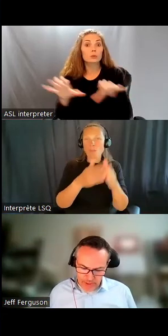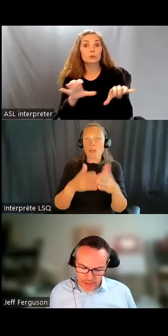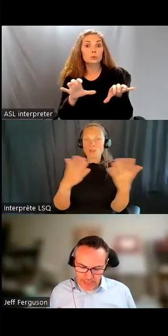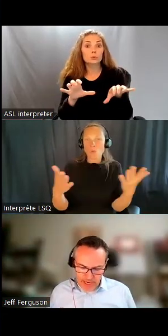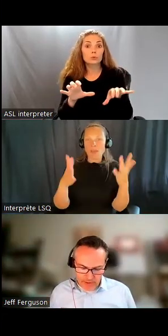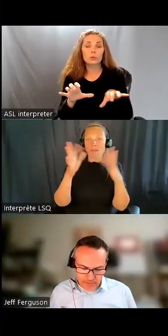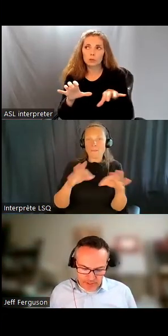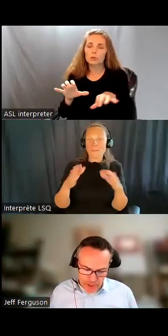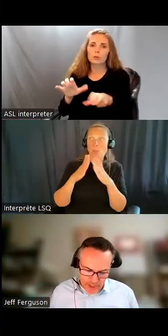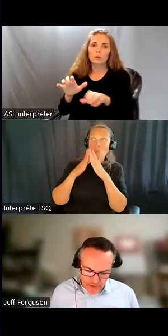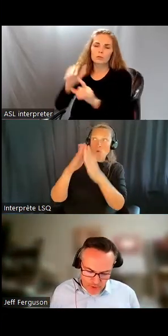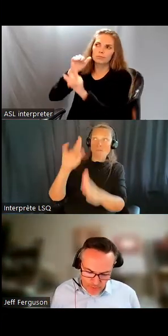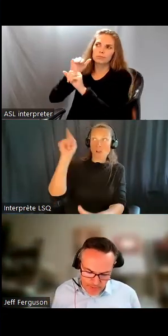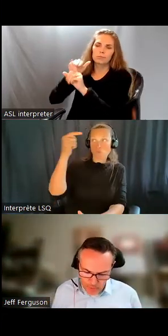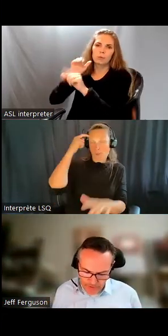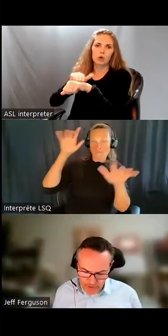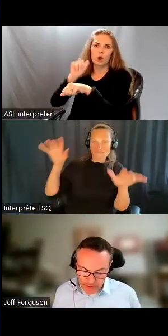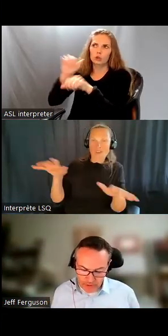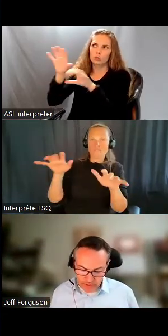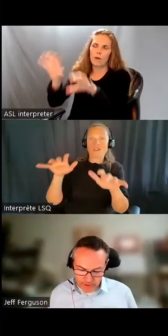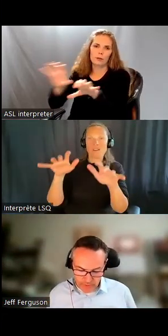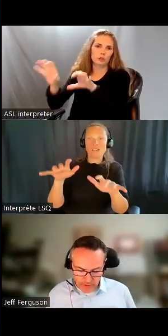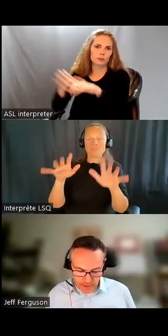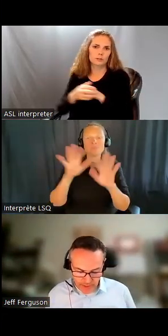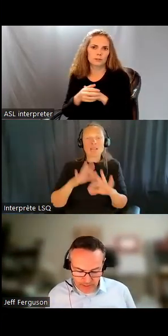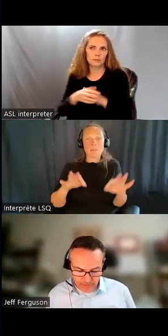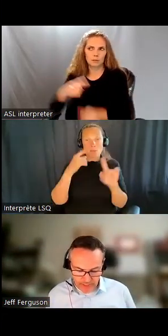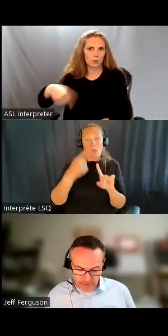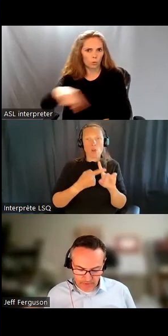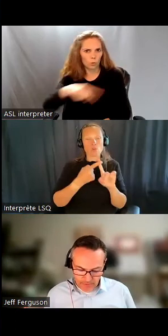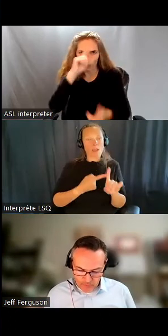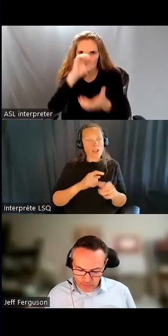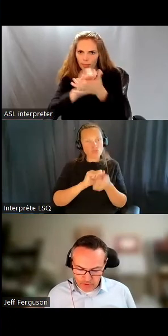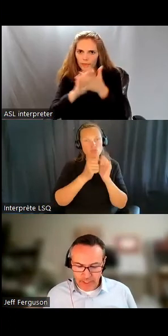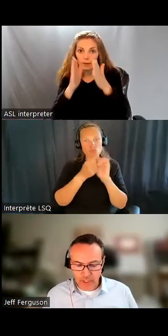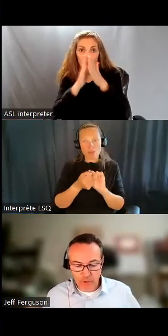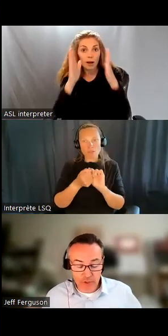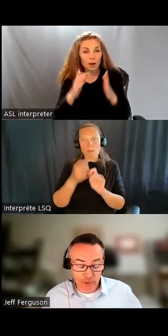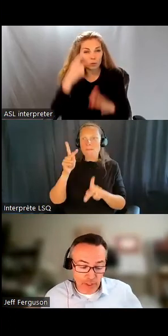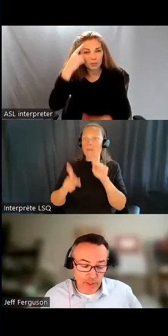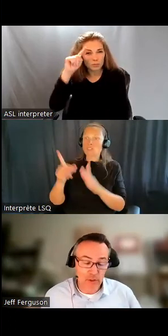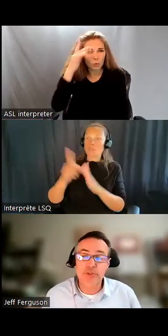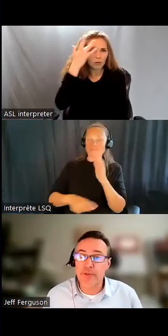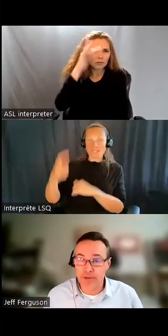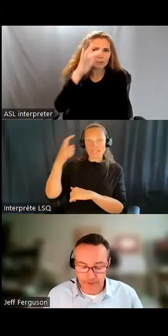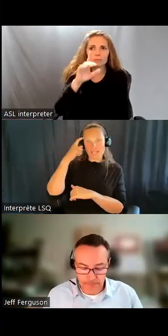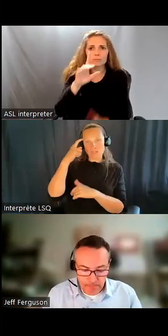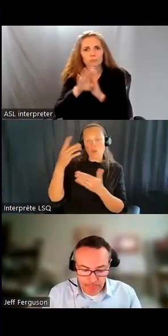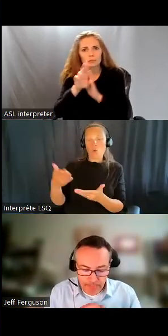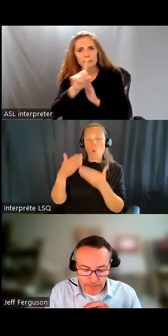'agir. Et Inclusion Canada croit que le logement doit changer pour que les personnes ayant une déficience intellectuelle puissent avoir un logement sûr,